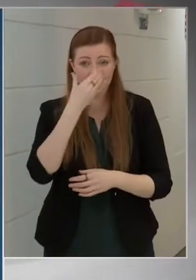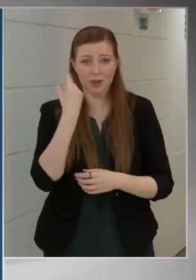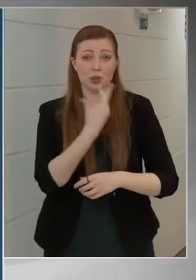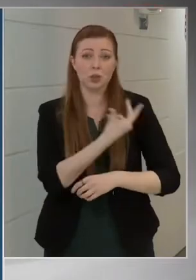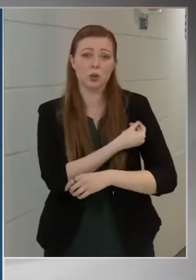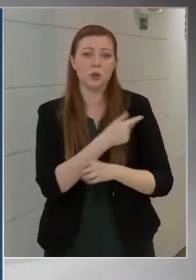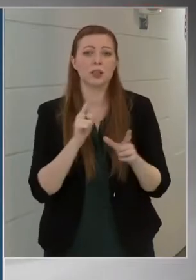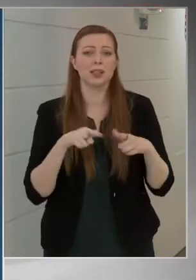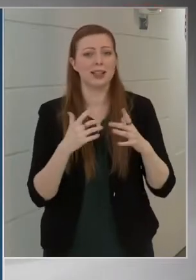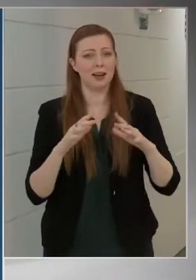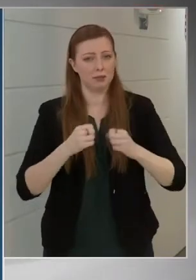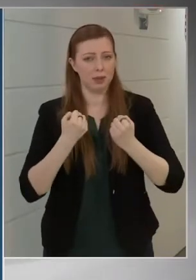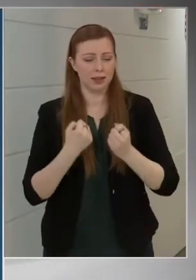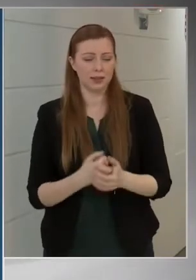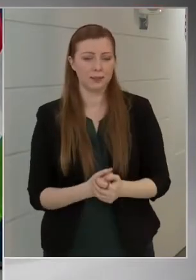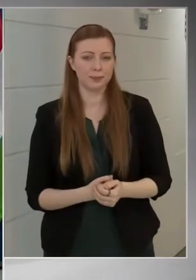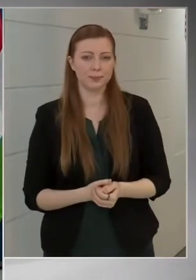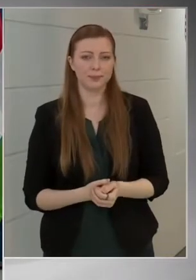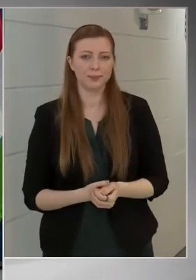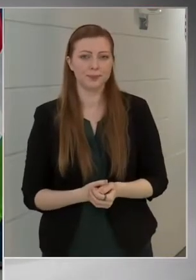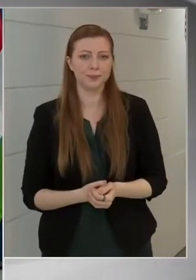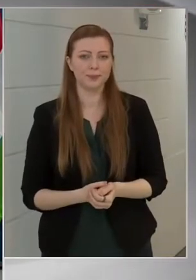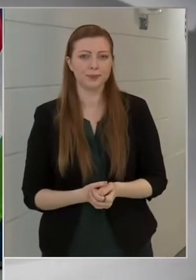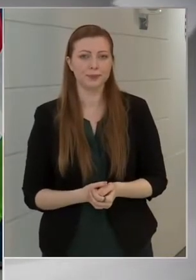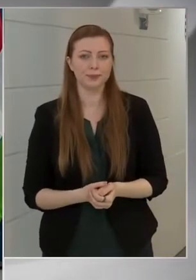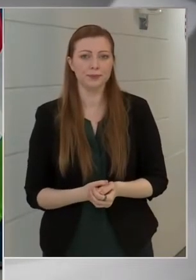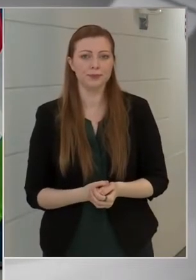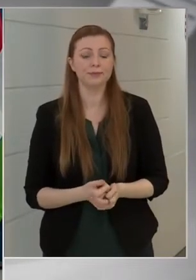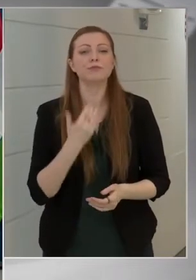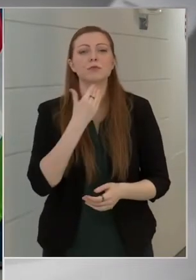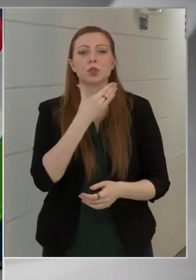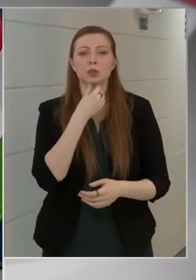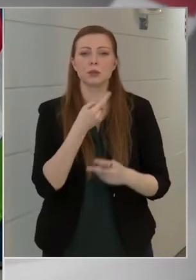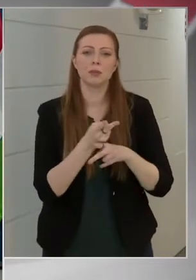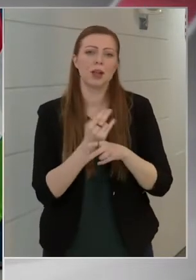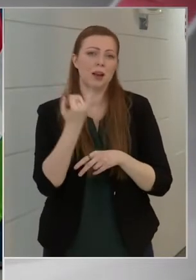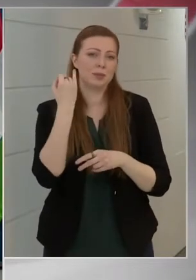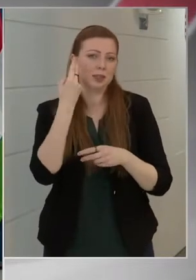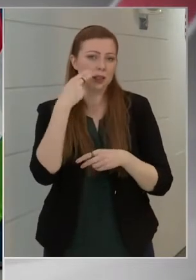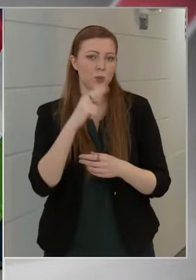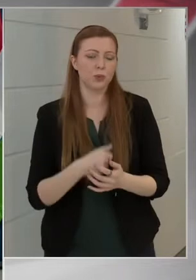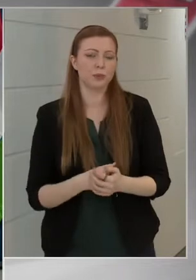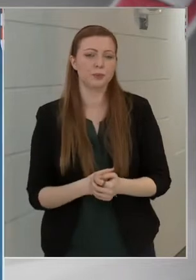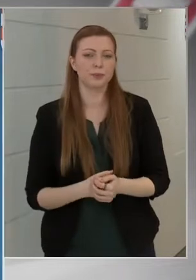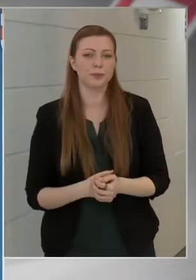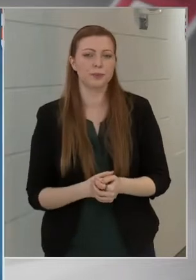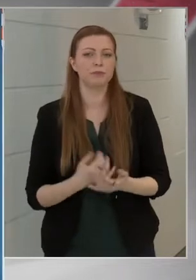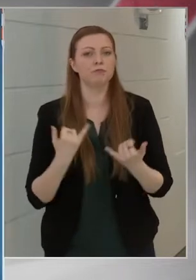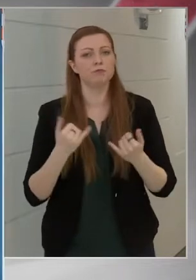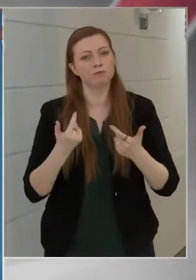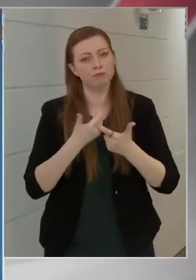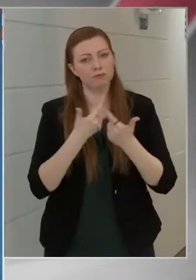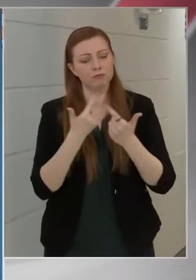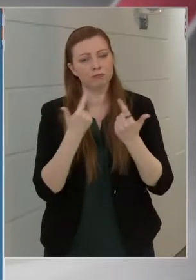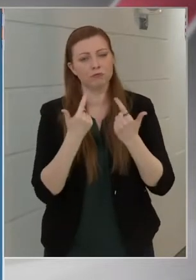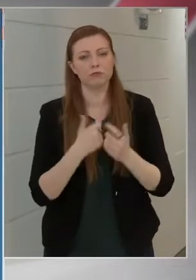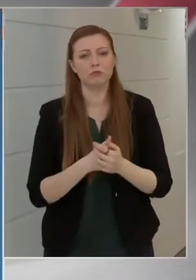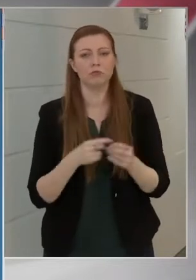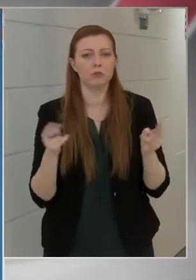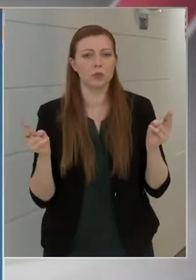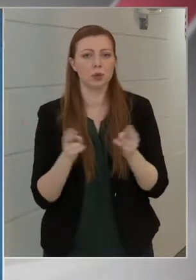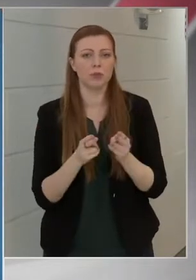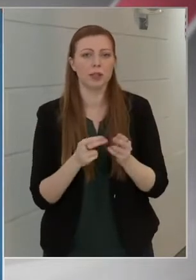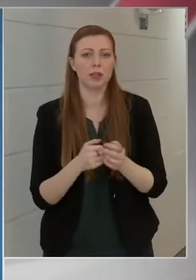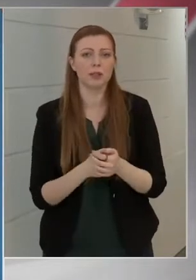oltás, életet ment. Köszönjük szépen, államtétkár úr! Most ismertetem röviden